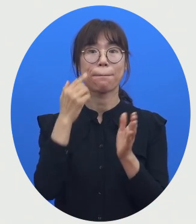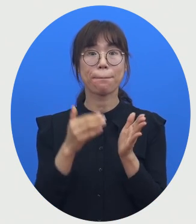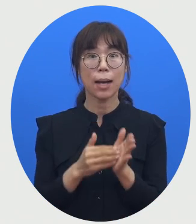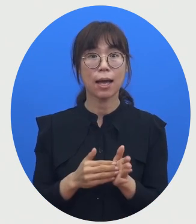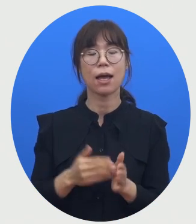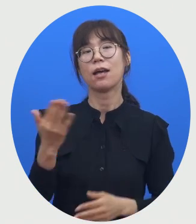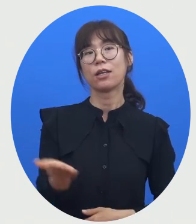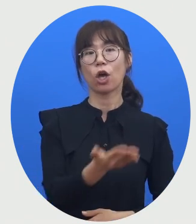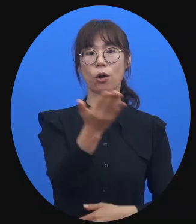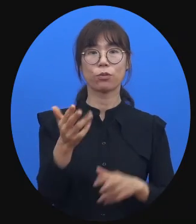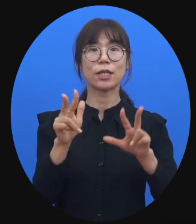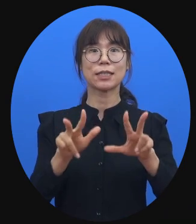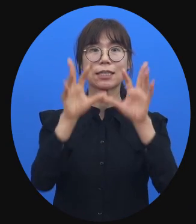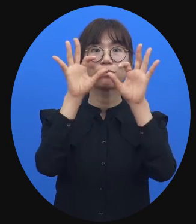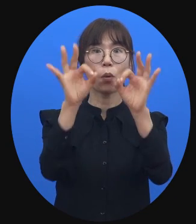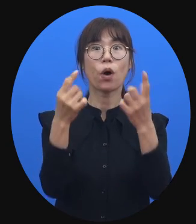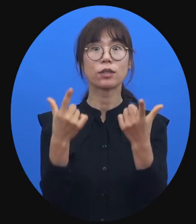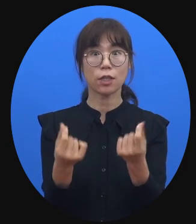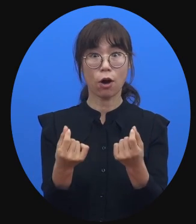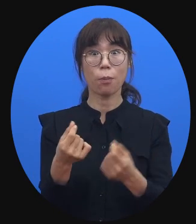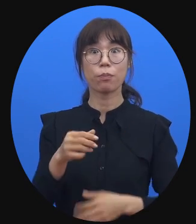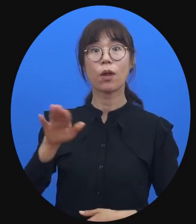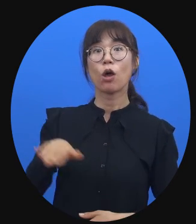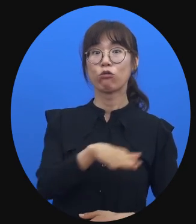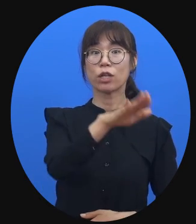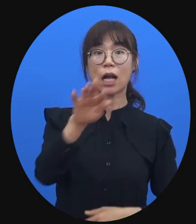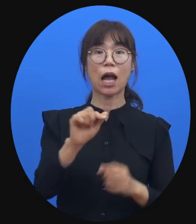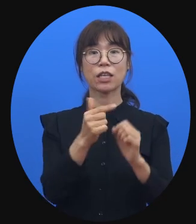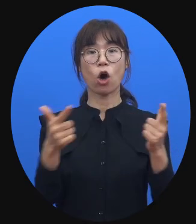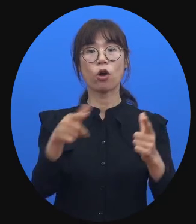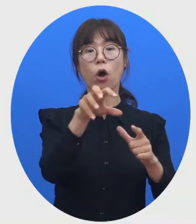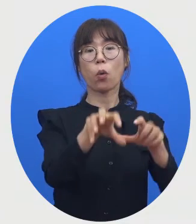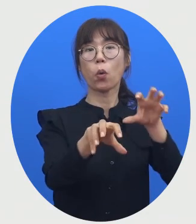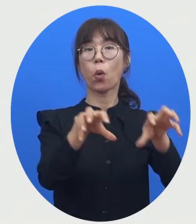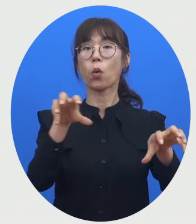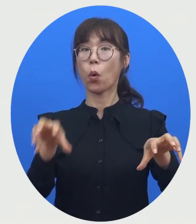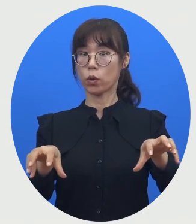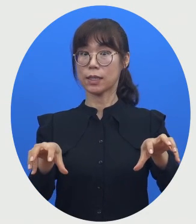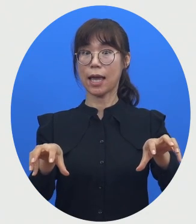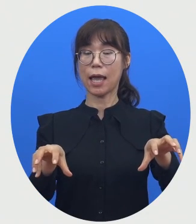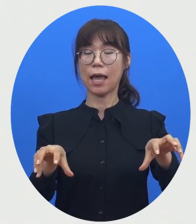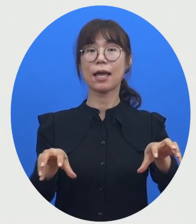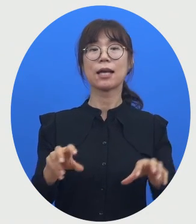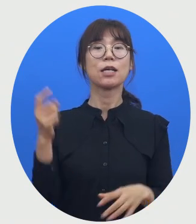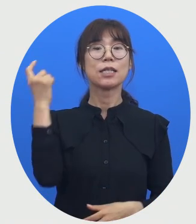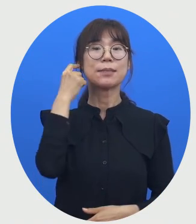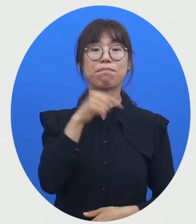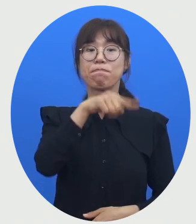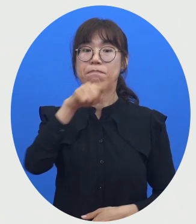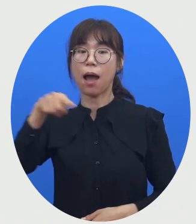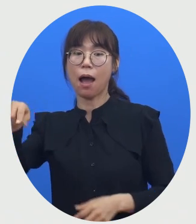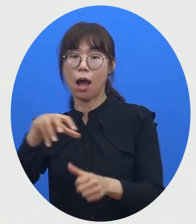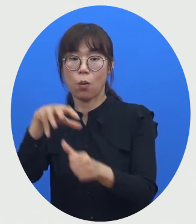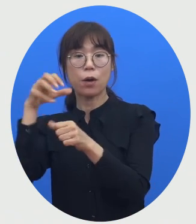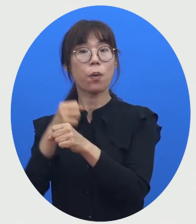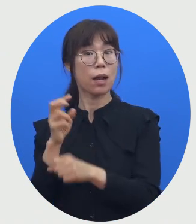여러분들이 지금 들은 것처럼 우리가 여러 군데의 음파를 이용하는데 이 음파를